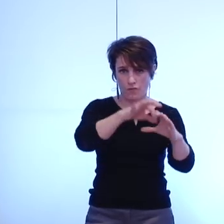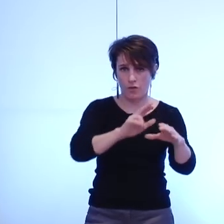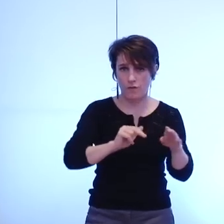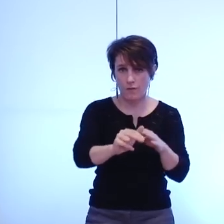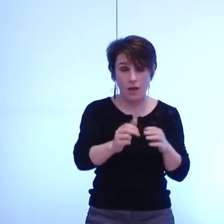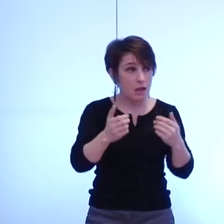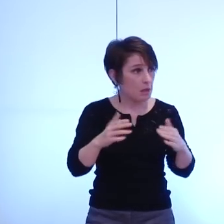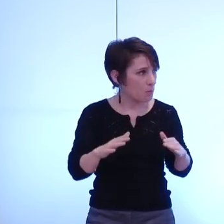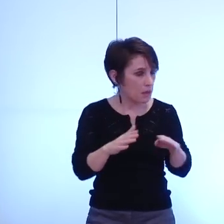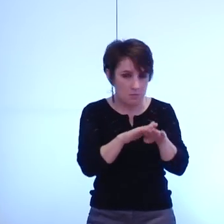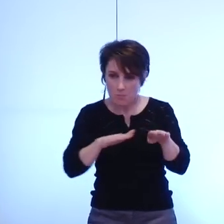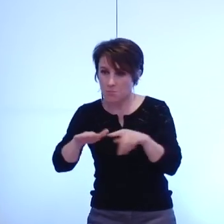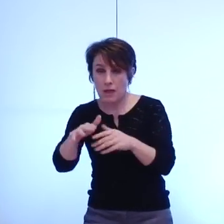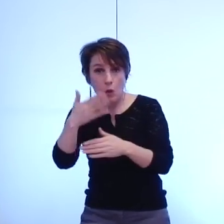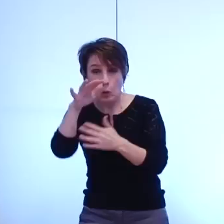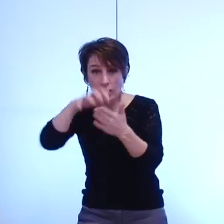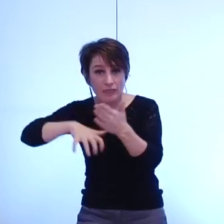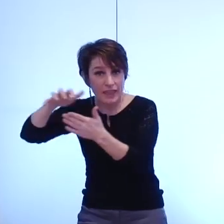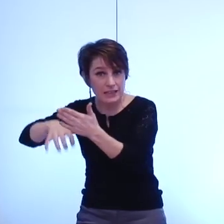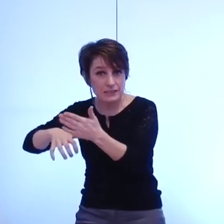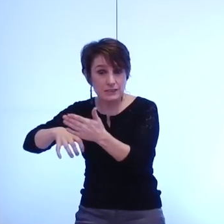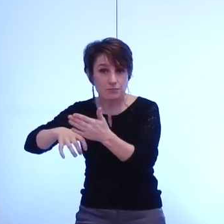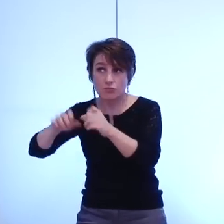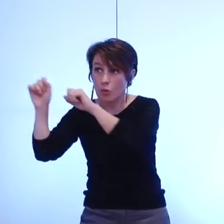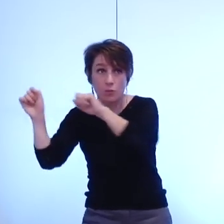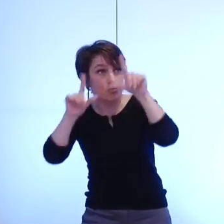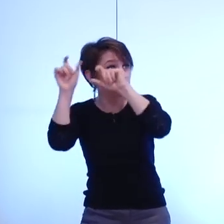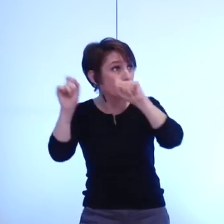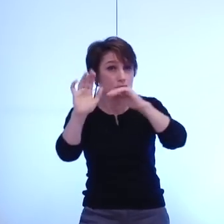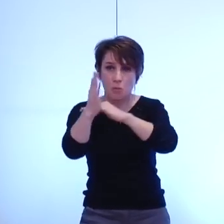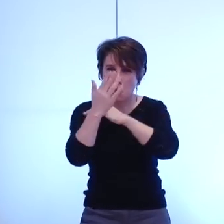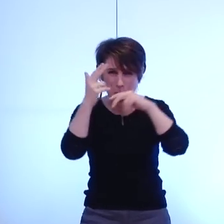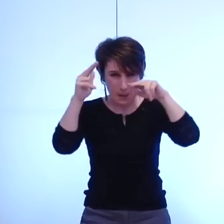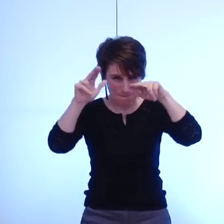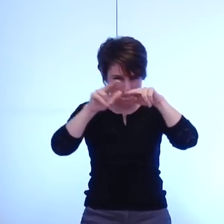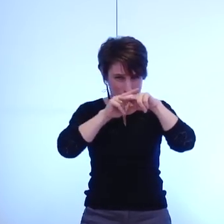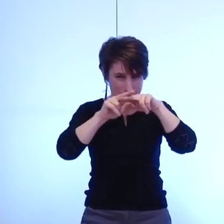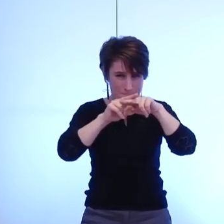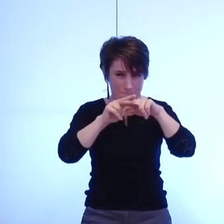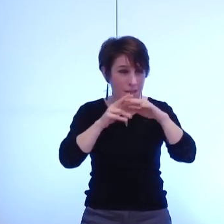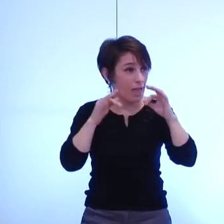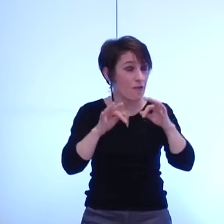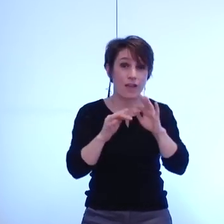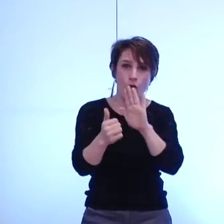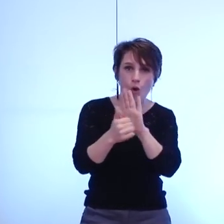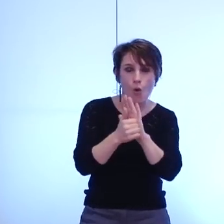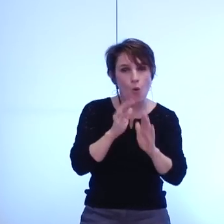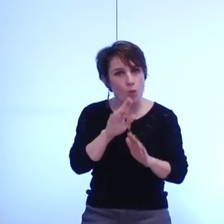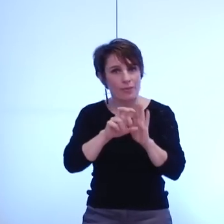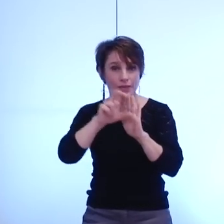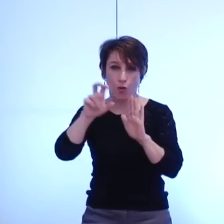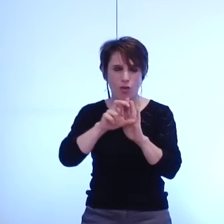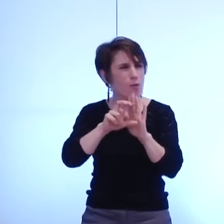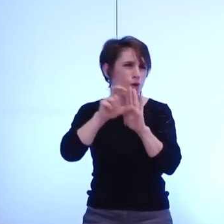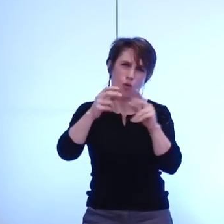et soutenir ce débat qui aurait permis de présenter la position de la ville-centre et sa vision pour la métropole